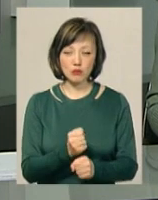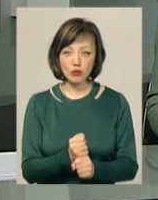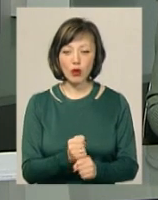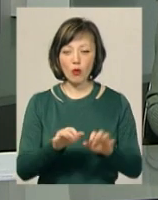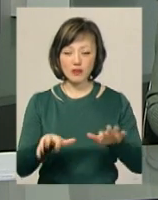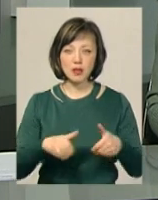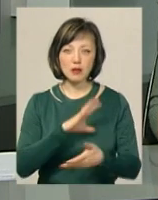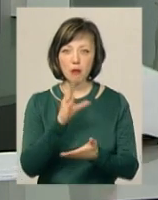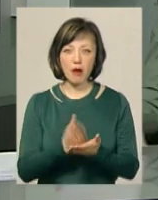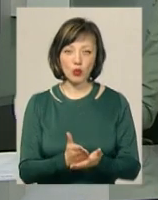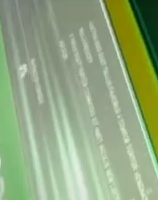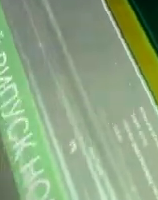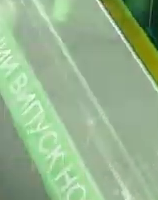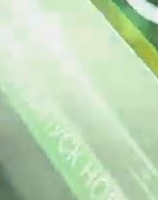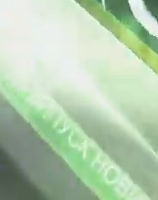та конфіскувати майно.